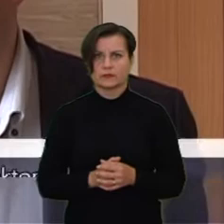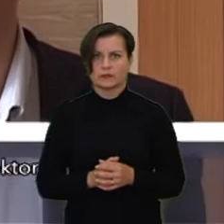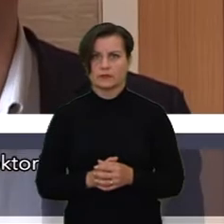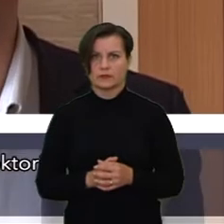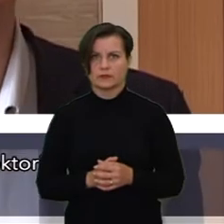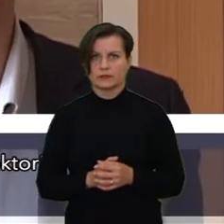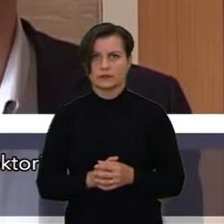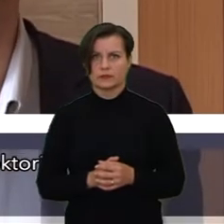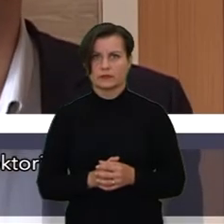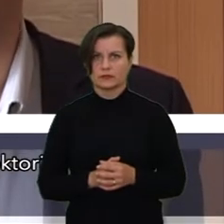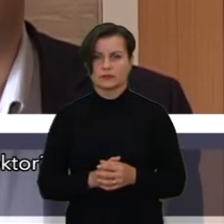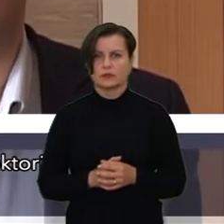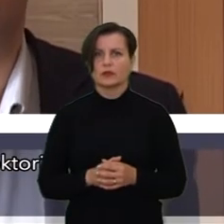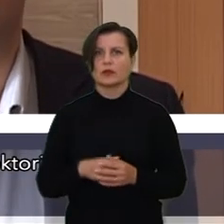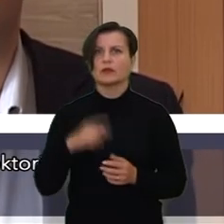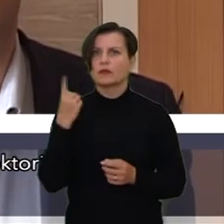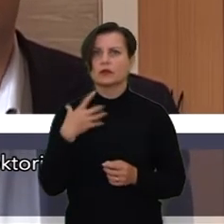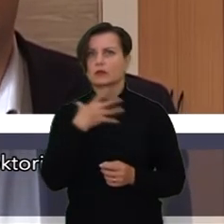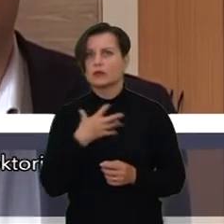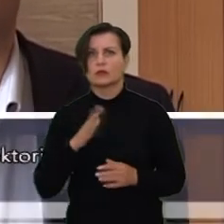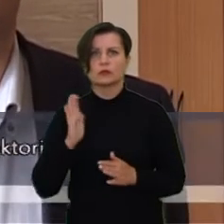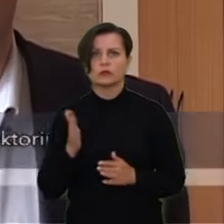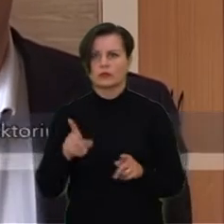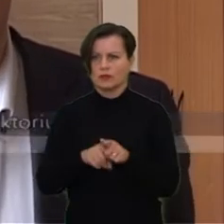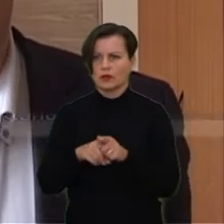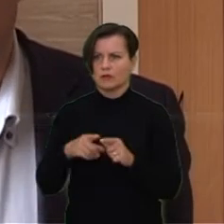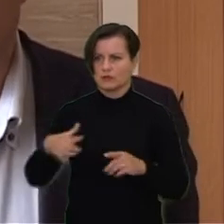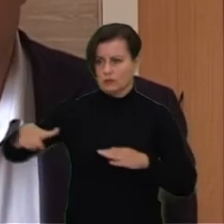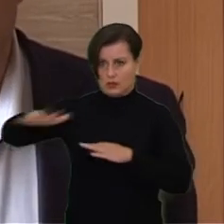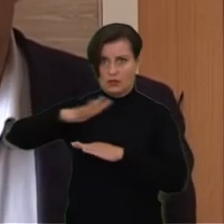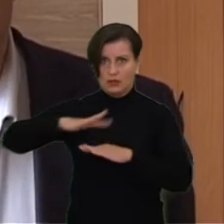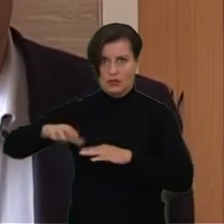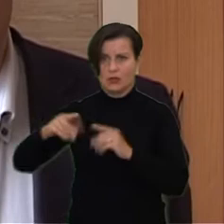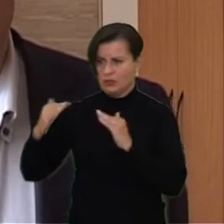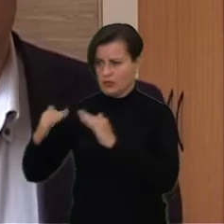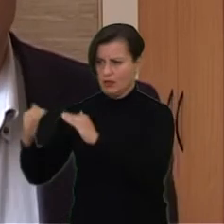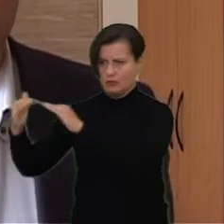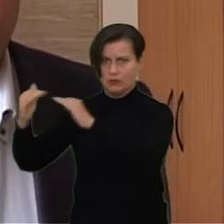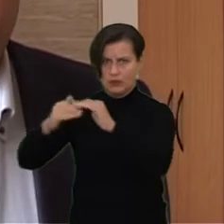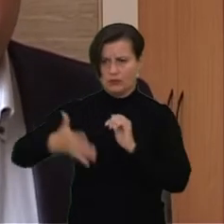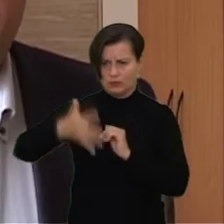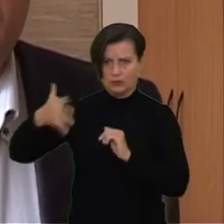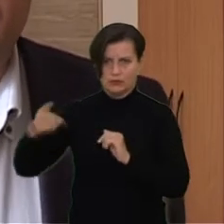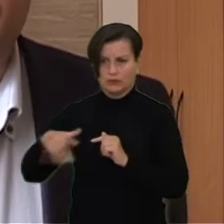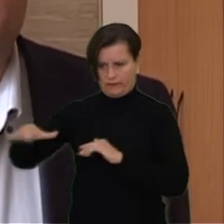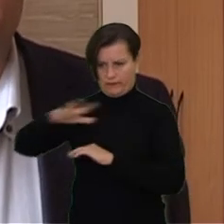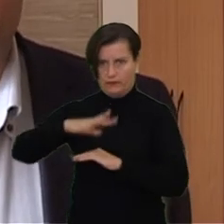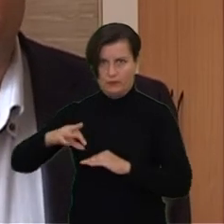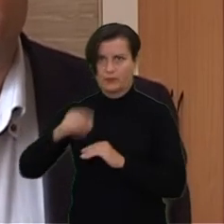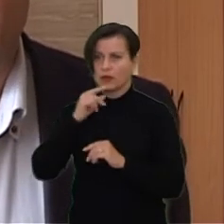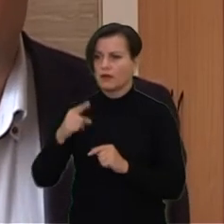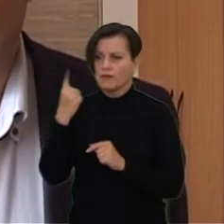kriterijų pagrindinių, tai kvartalinė renovacija. Tai yra, jeigu